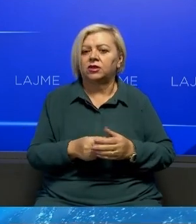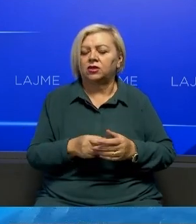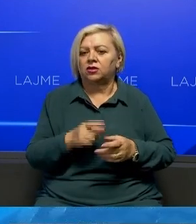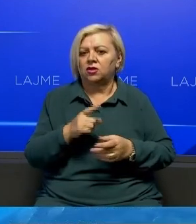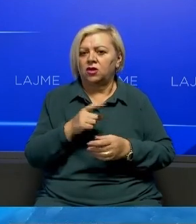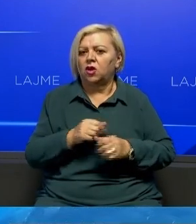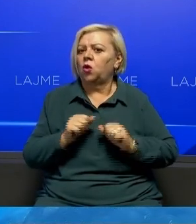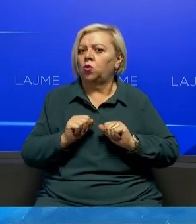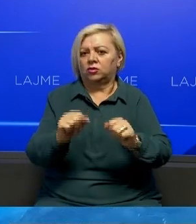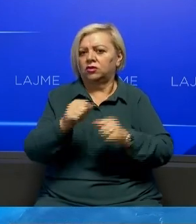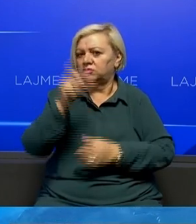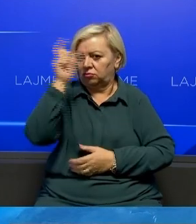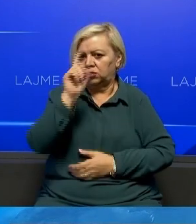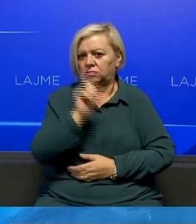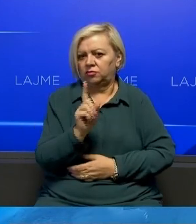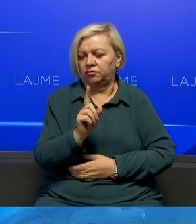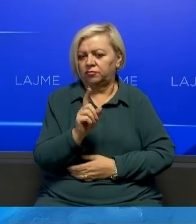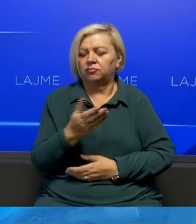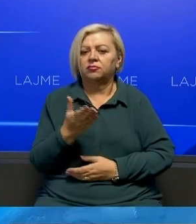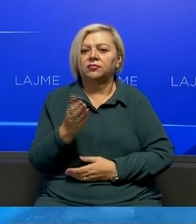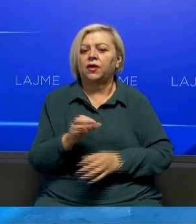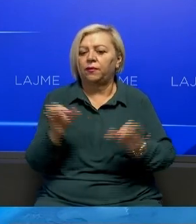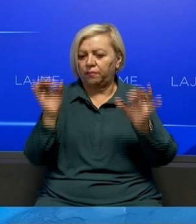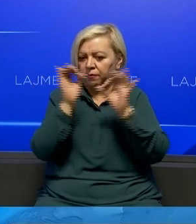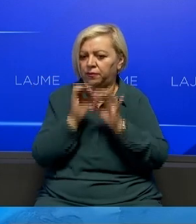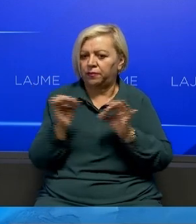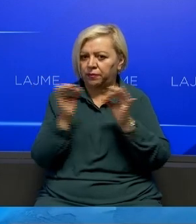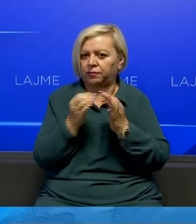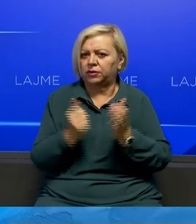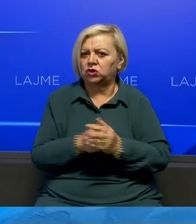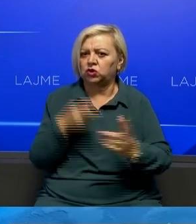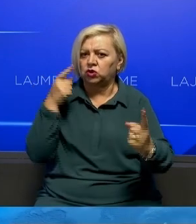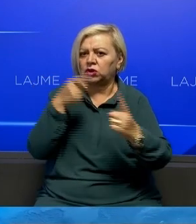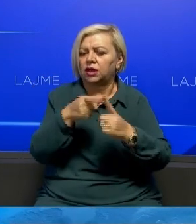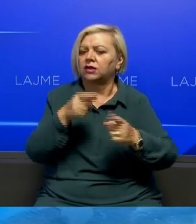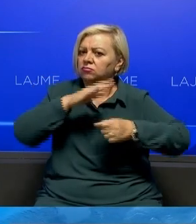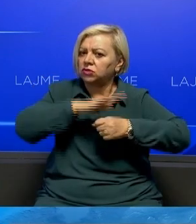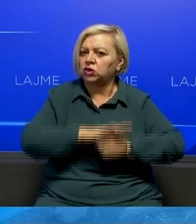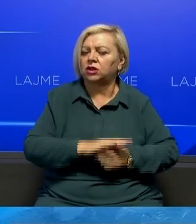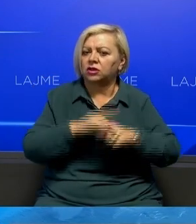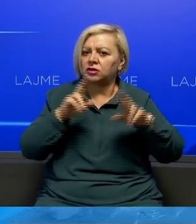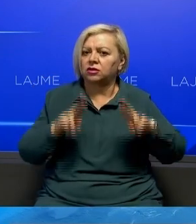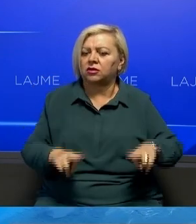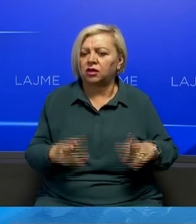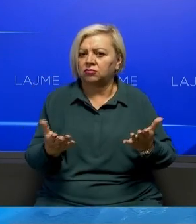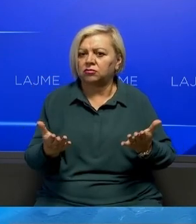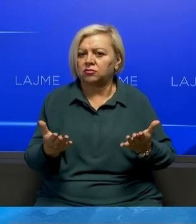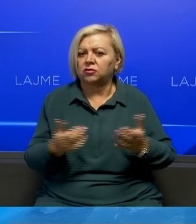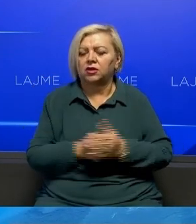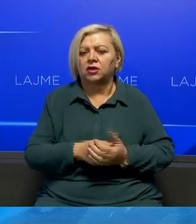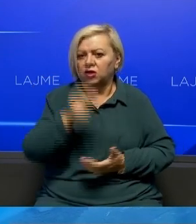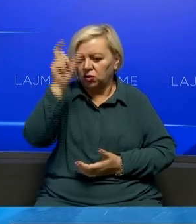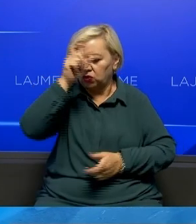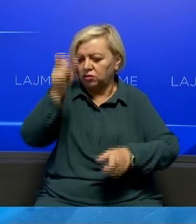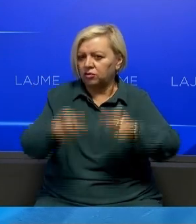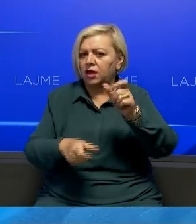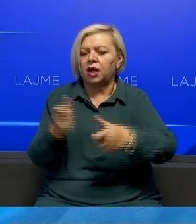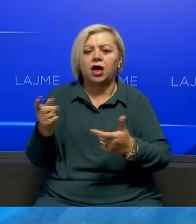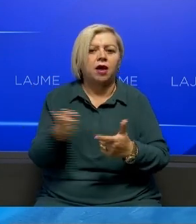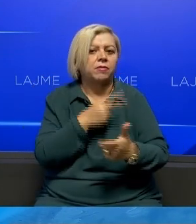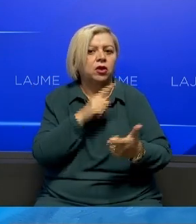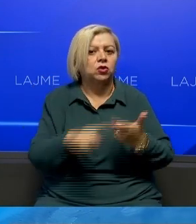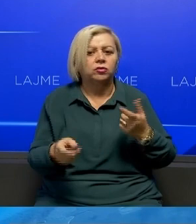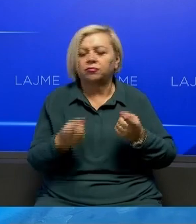qëtëtarëve sërbë. Ato në asë një mënyrë nuk kanë përqëllim të senojnë të drejten e levizit se lirë qëtëtarëve sërbë, apo të